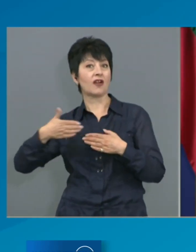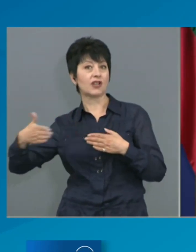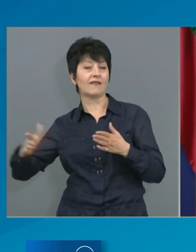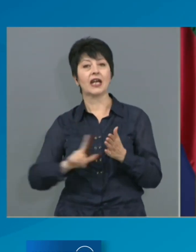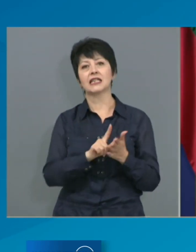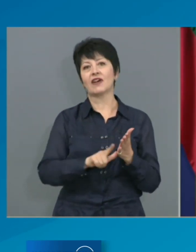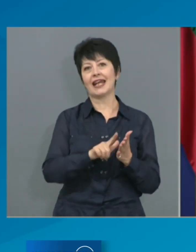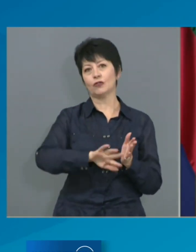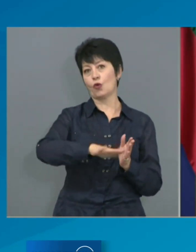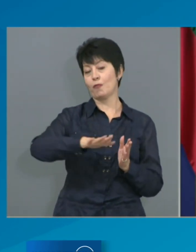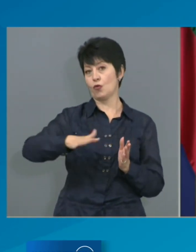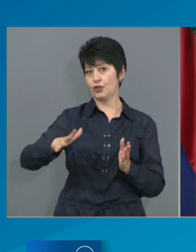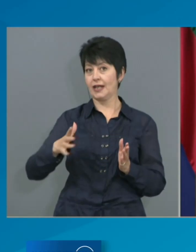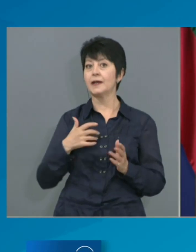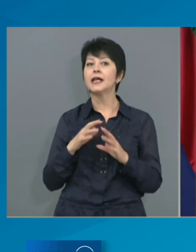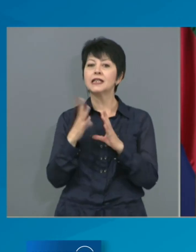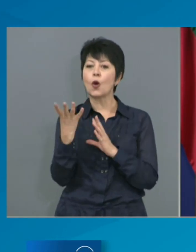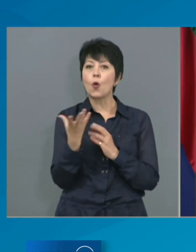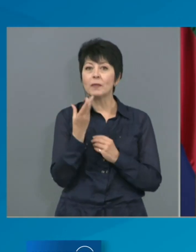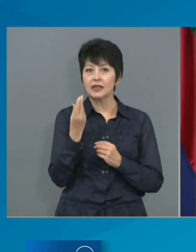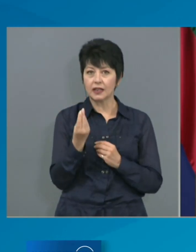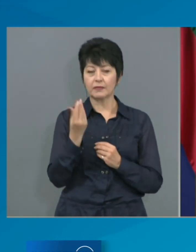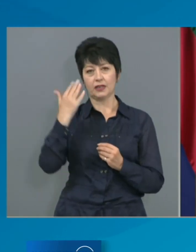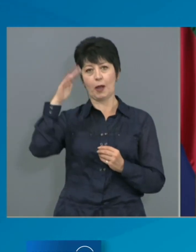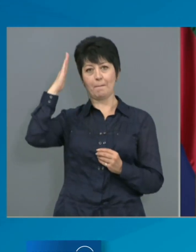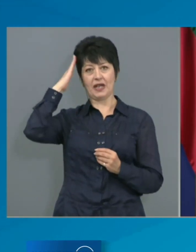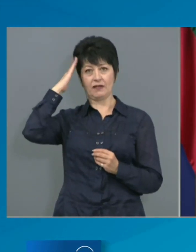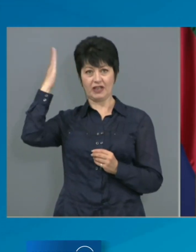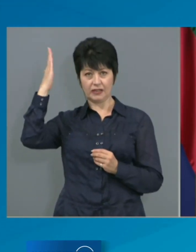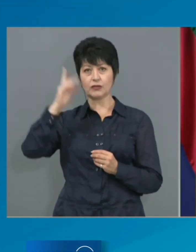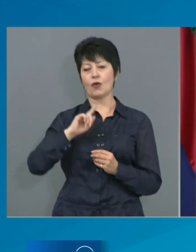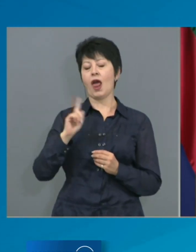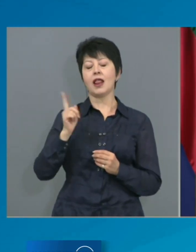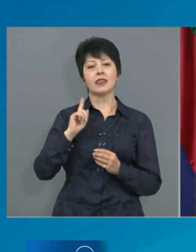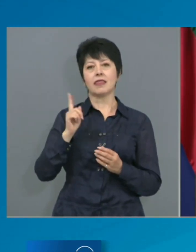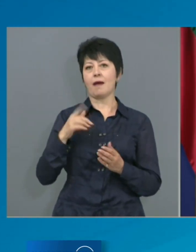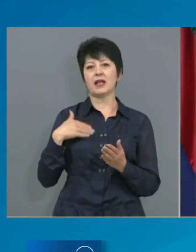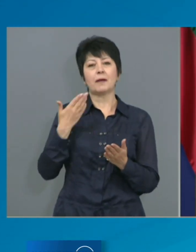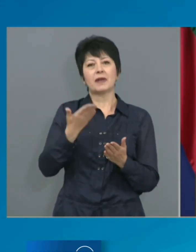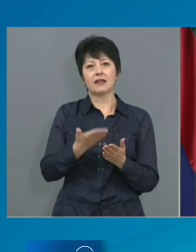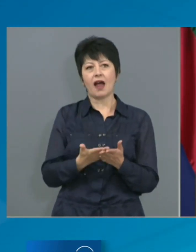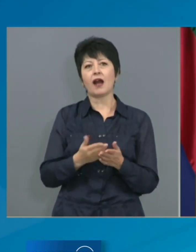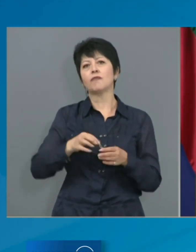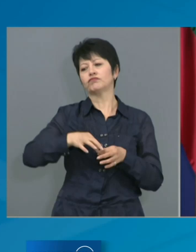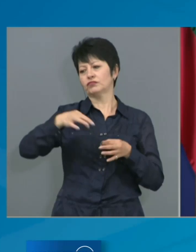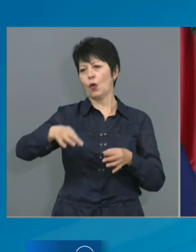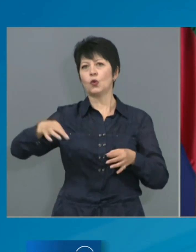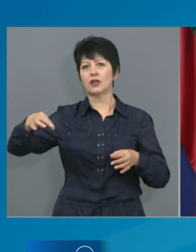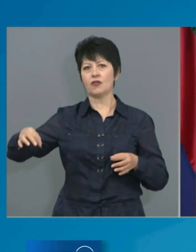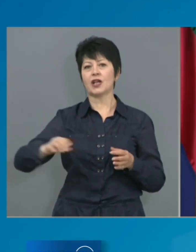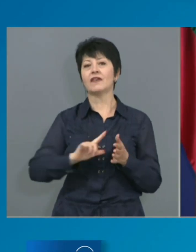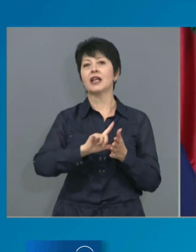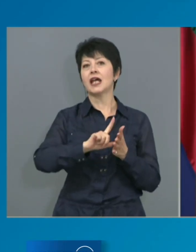положение и се обединихме около това, че правителството няма да предлага удължаване на извареното положение по смисъл на Конституцията.